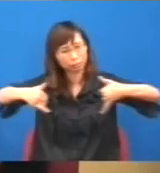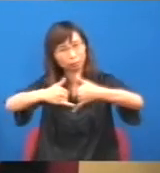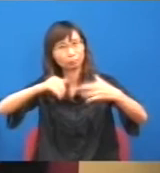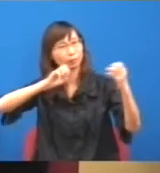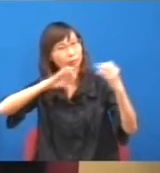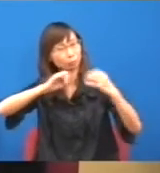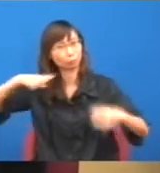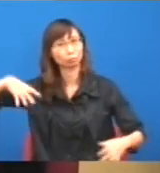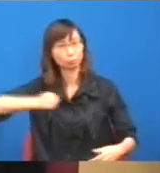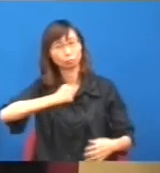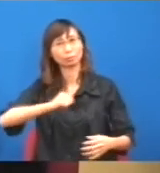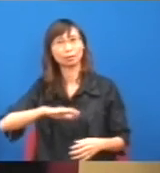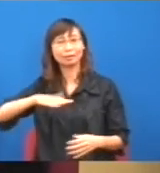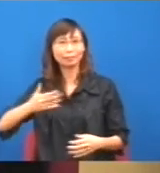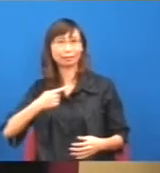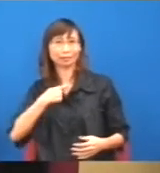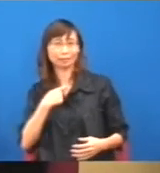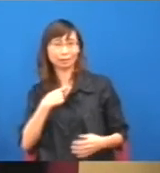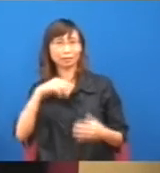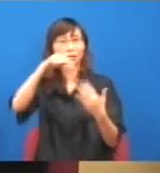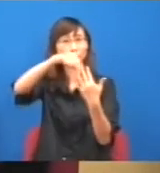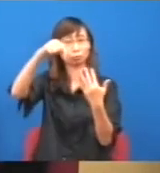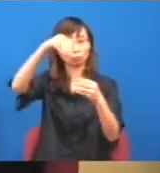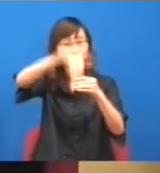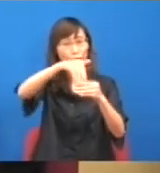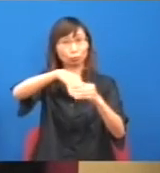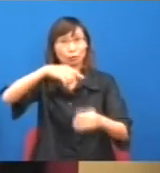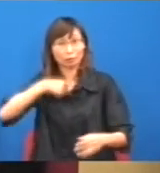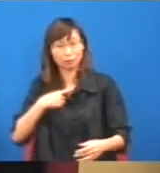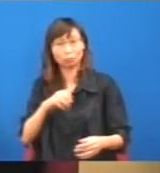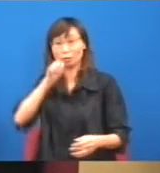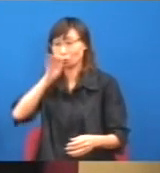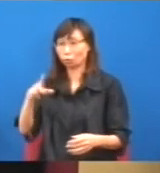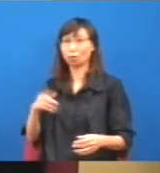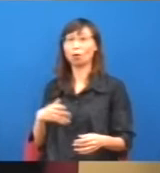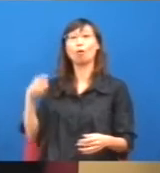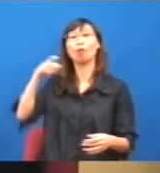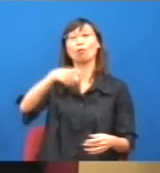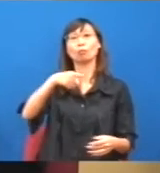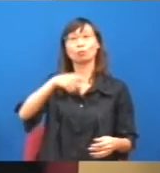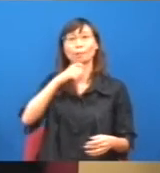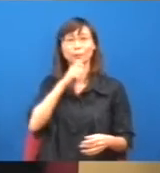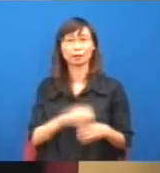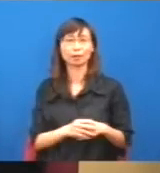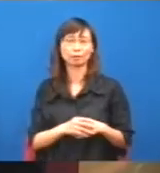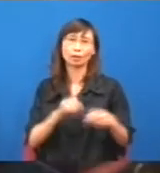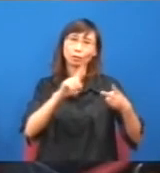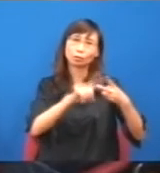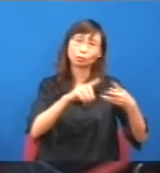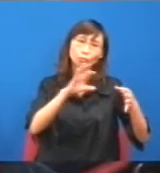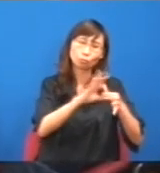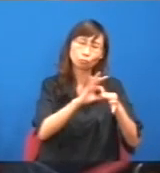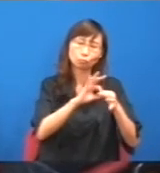然後,你現在為了選舉需要,又在那裏消費這個,不是,這個是工聯會偷緣概念的地方,